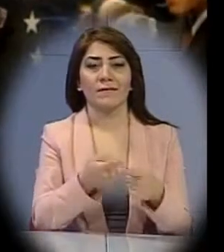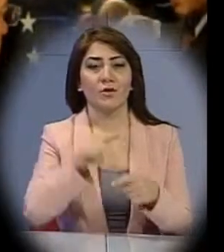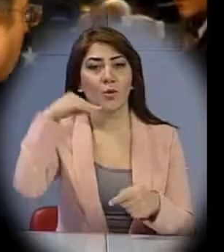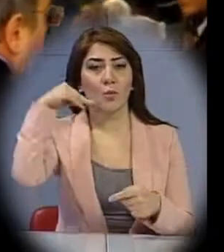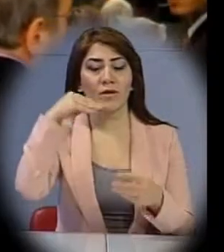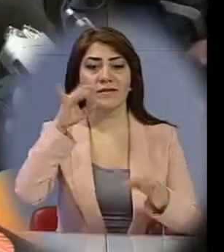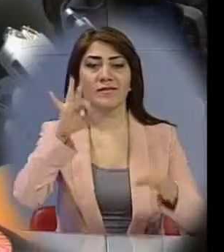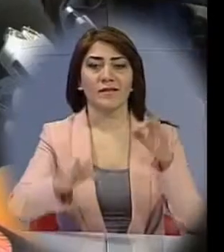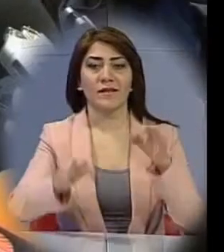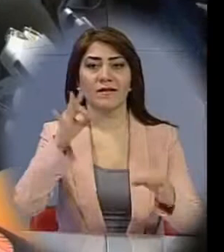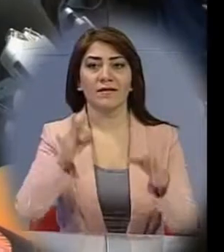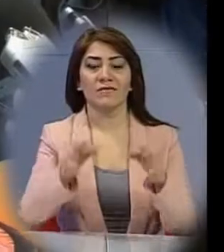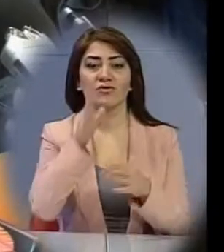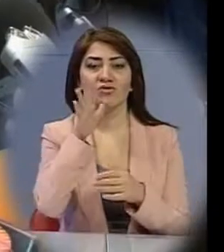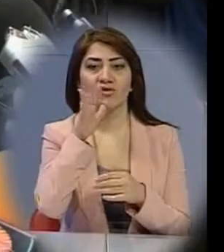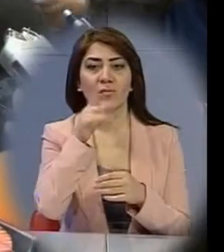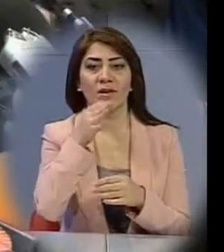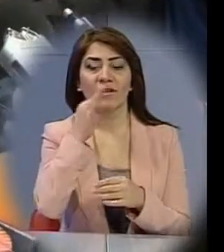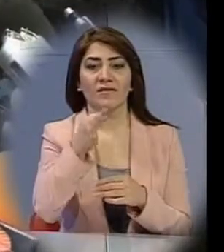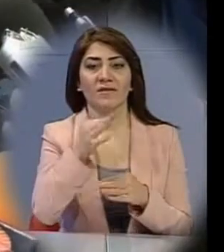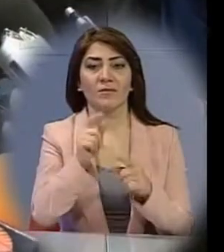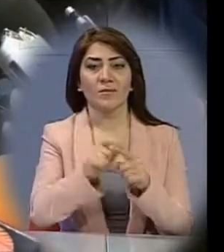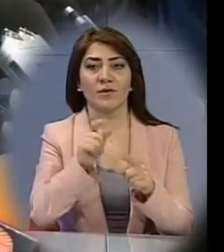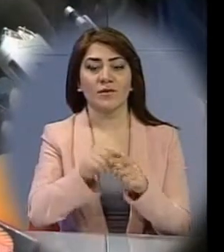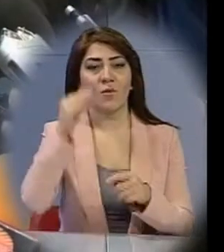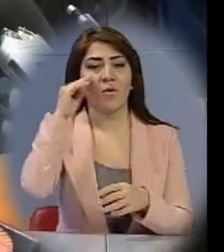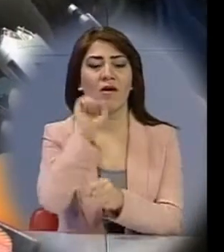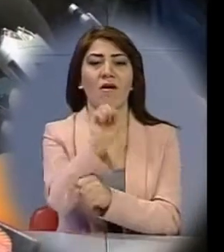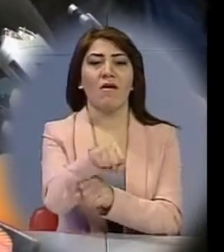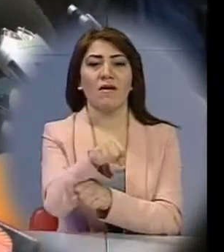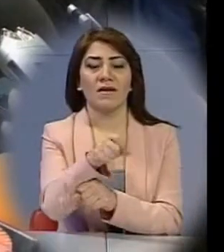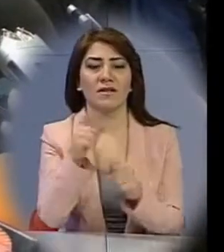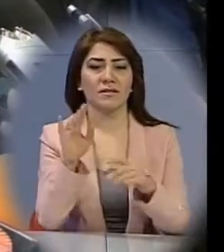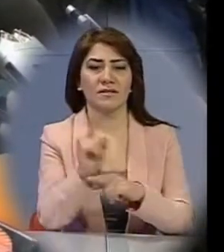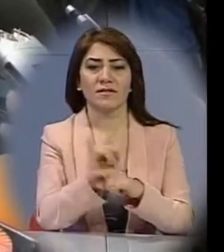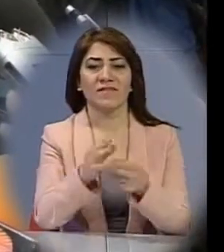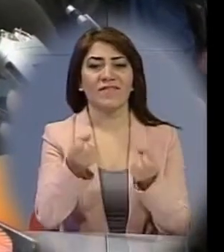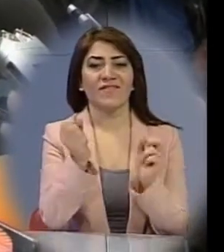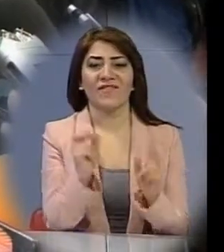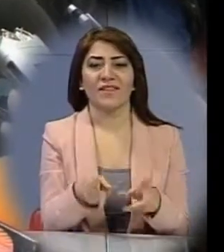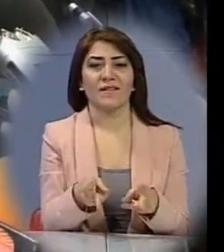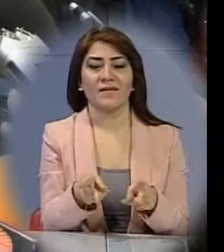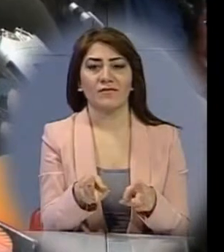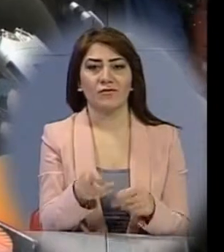դուրկյան այս դատավարությունը դատավարության ընթացքում ասվացները որպես հաղթանակ է ներկայացնում և դրանից վտանգավոր